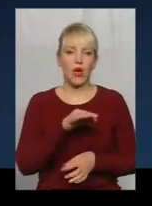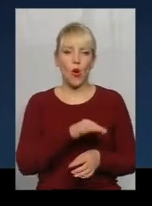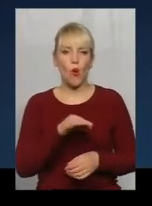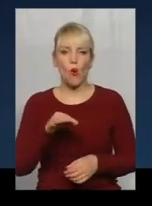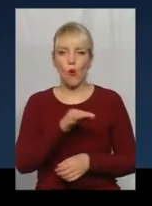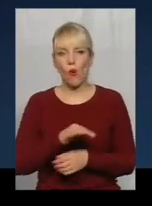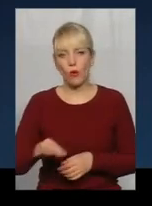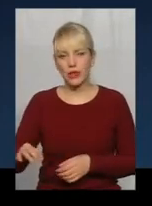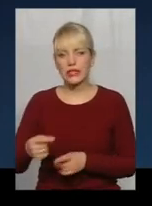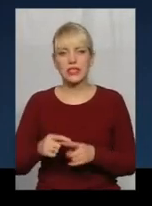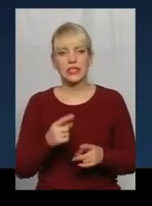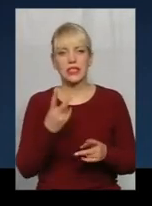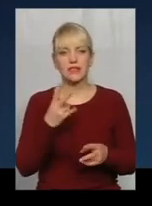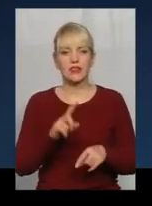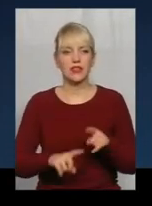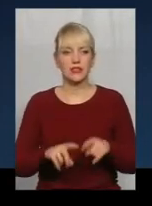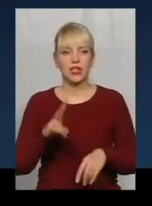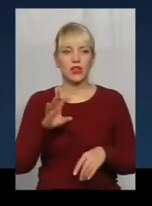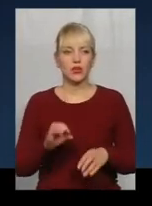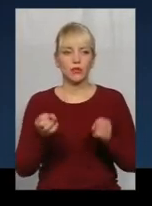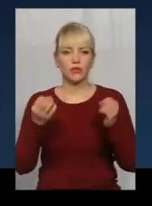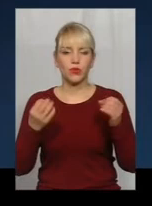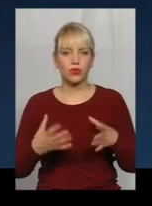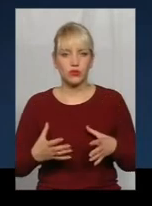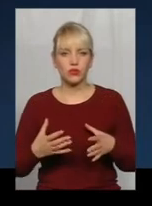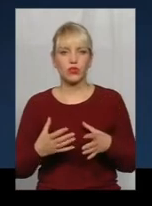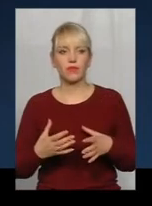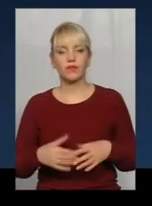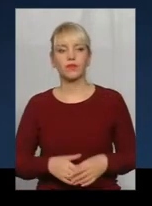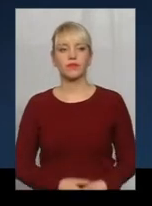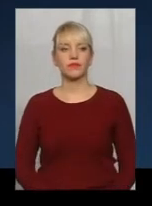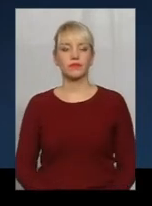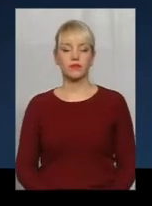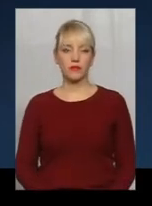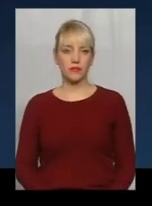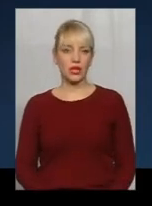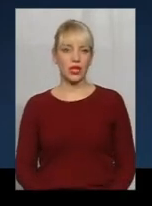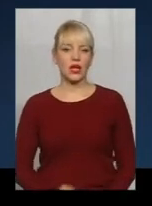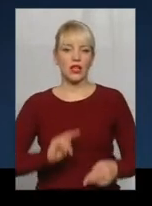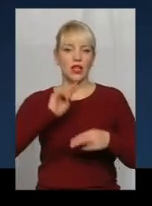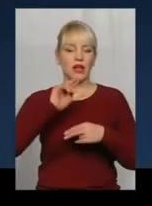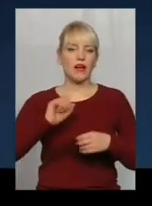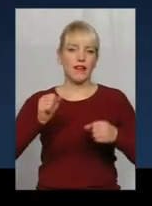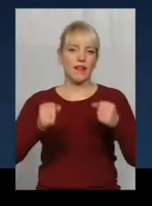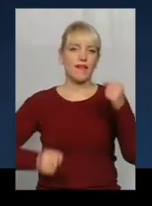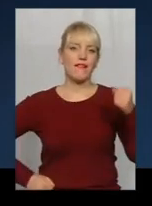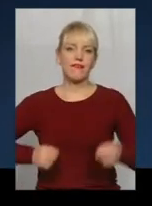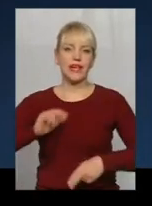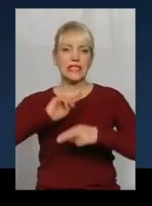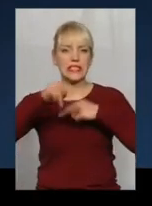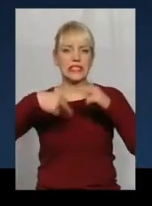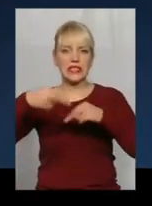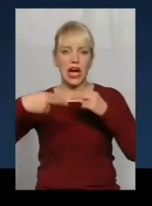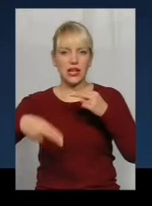Для мене вони дві рідні, але просто фристайлом я займалась в Рівному. І в